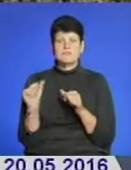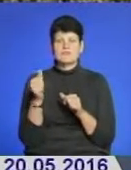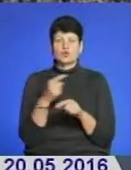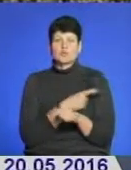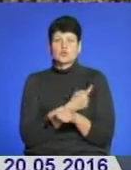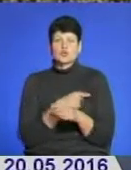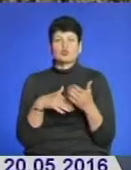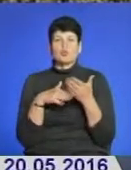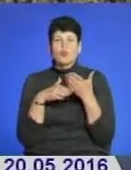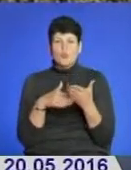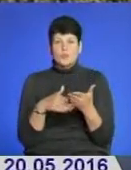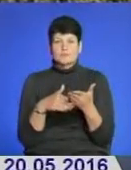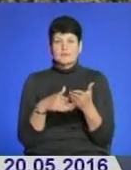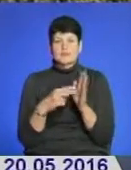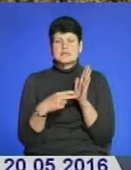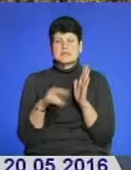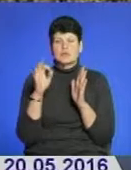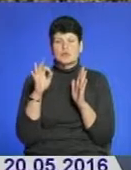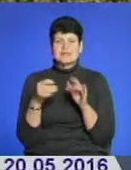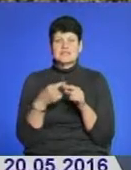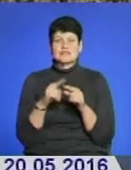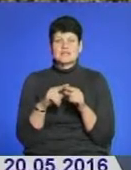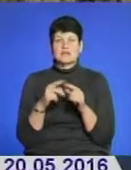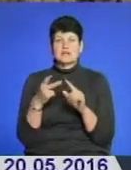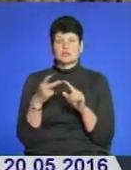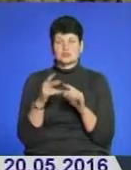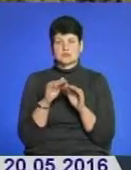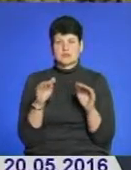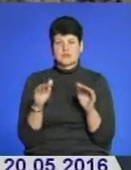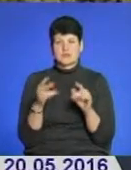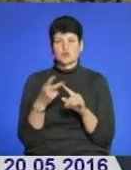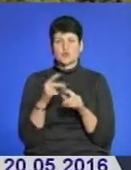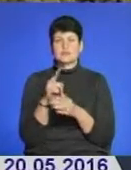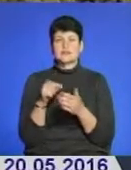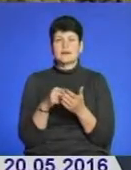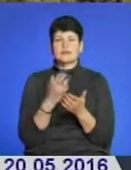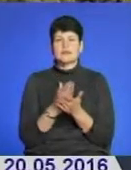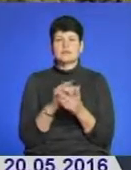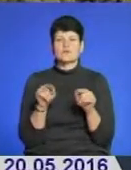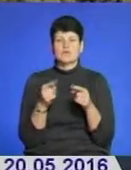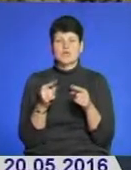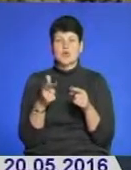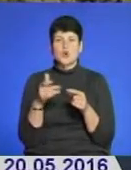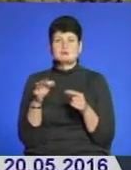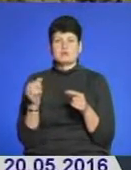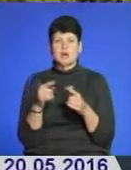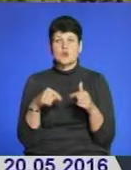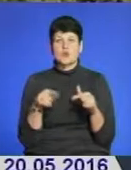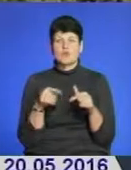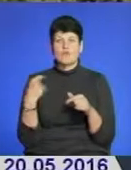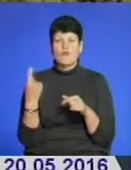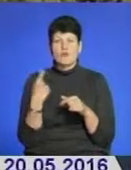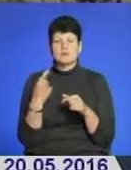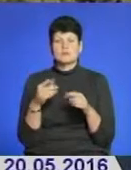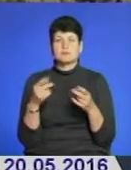допомогу і 70% це на вторинний рівень. Другим питанням сьогодні стоїть створення госпітальних округів. В області в нас